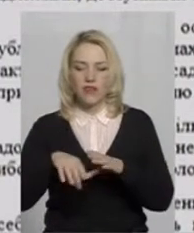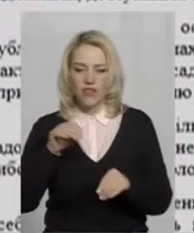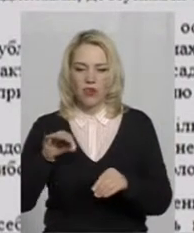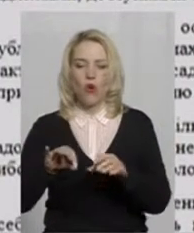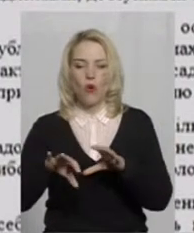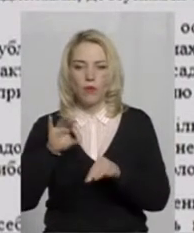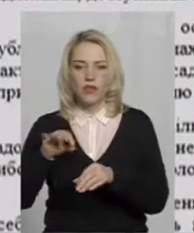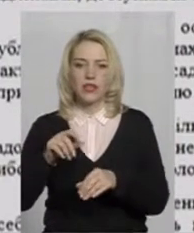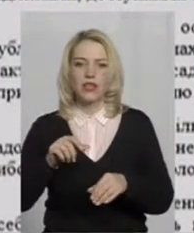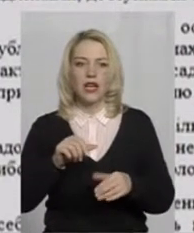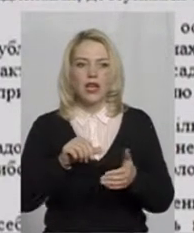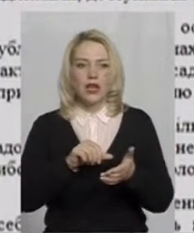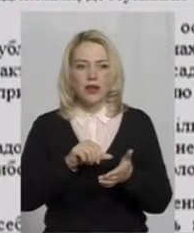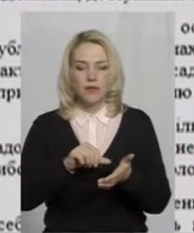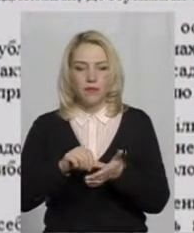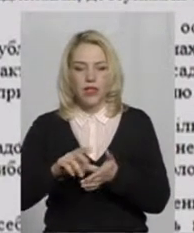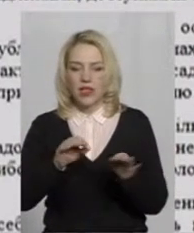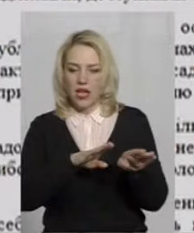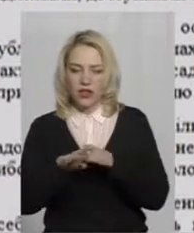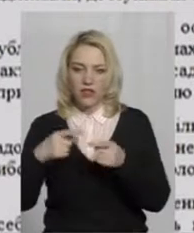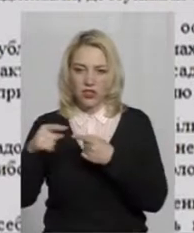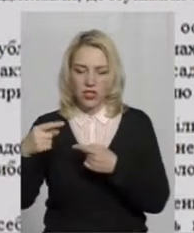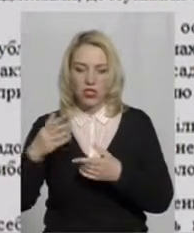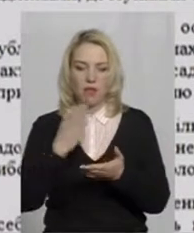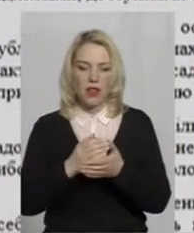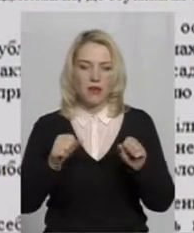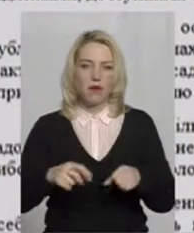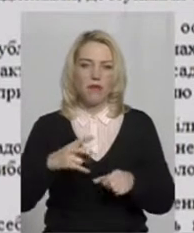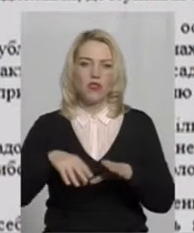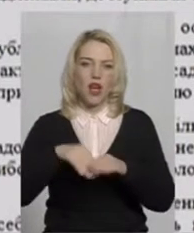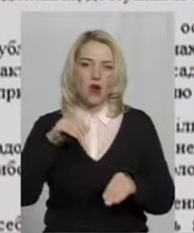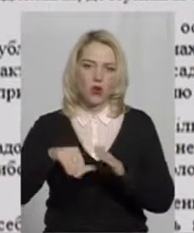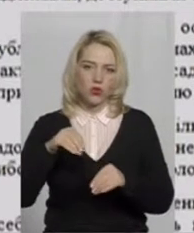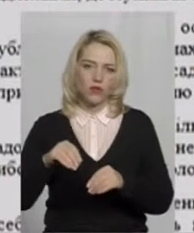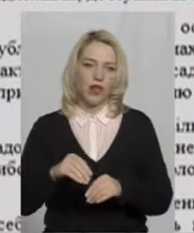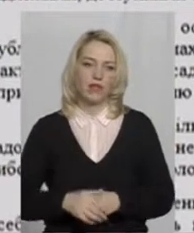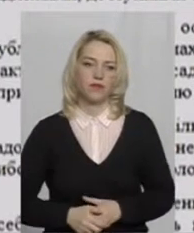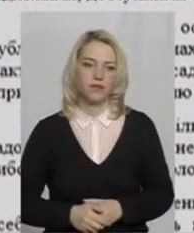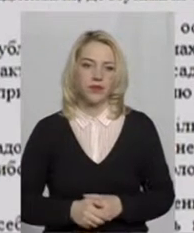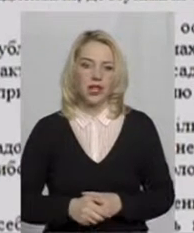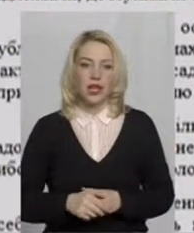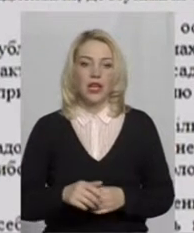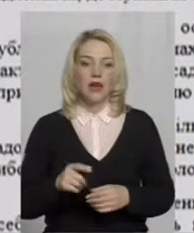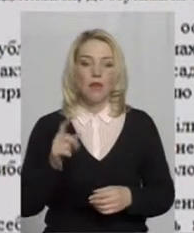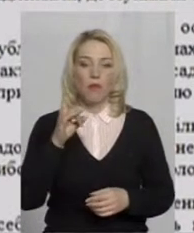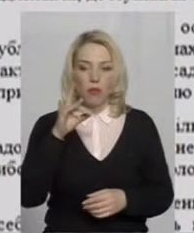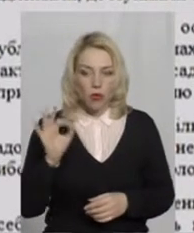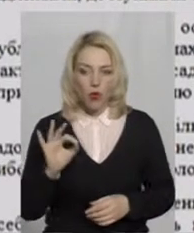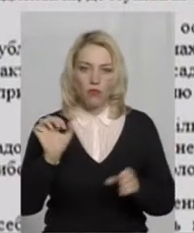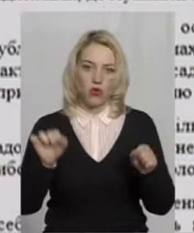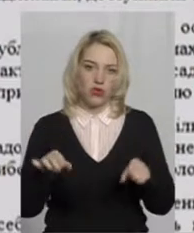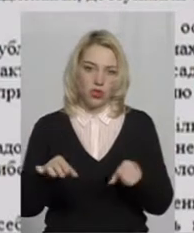політичному і суспільному житті на рівні з іншими, зокрема, мали право на можливість голосувати і бути обраними. Власне, про